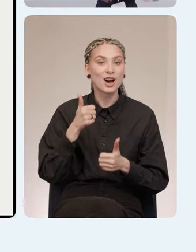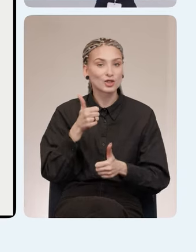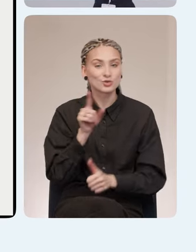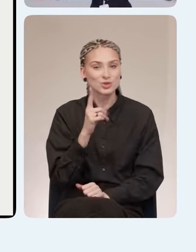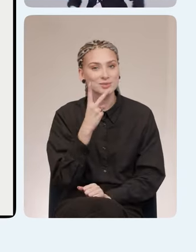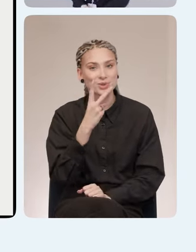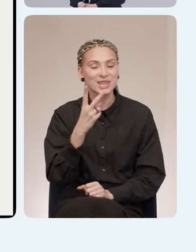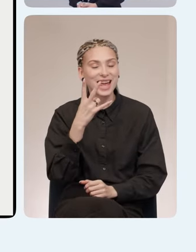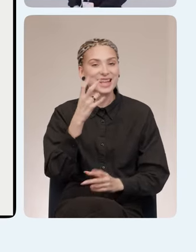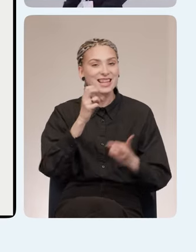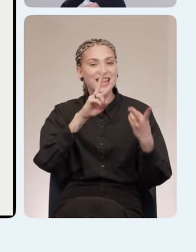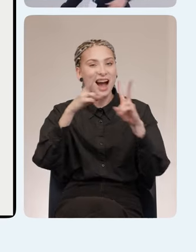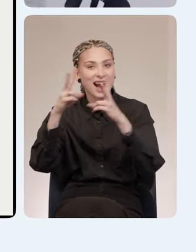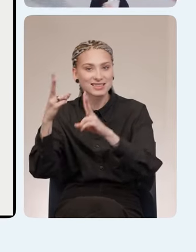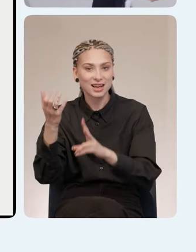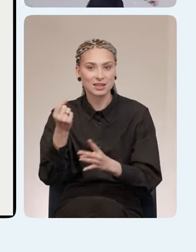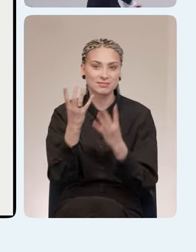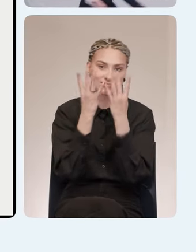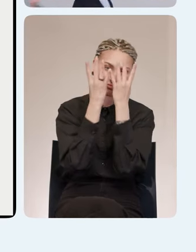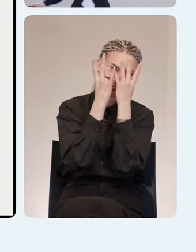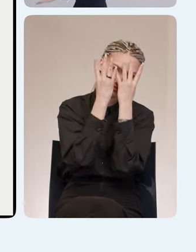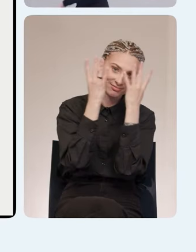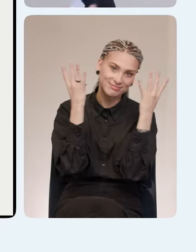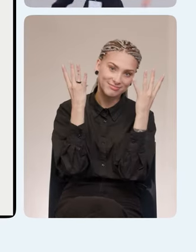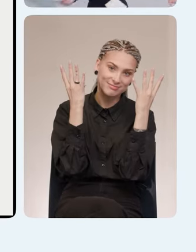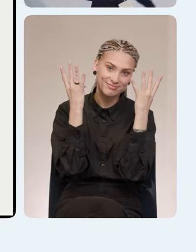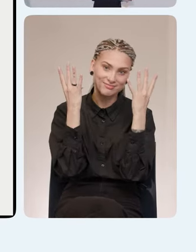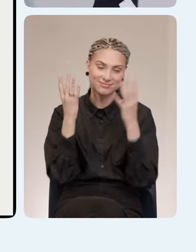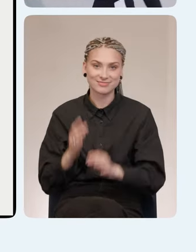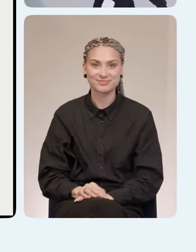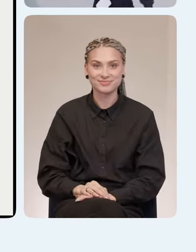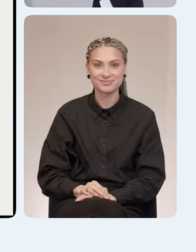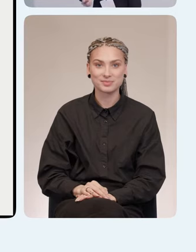не на танцы красивые, а она там как русалка. Ух!